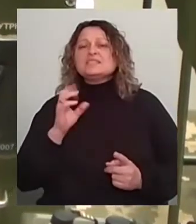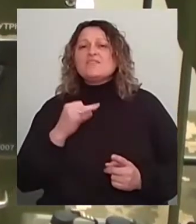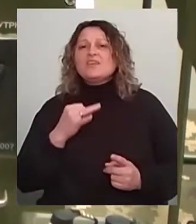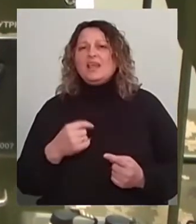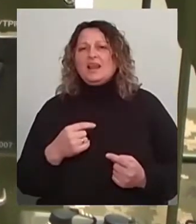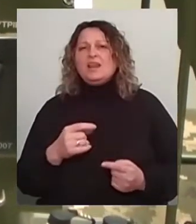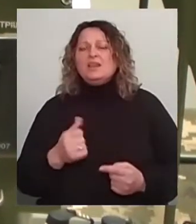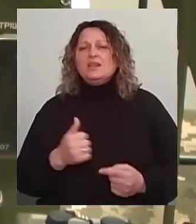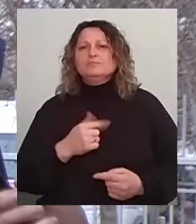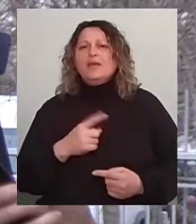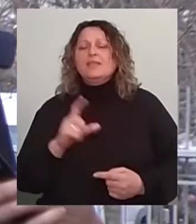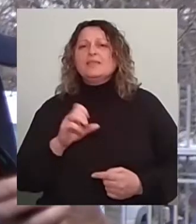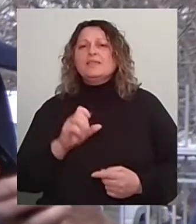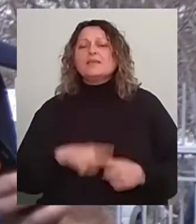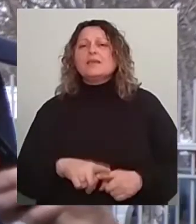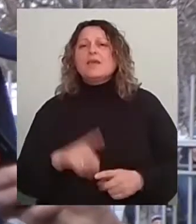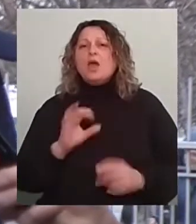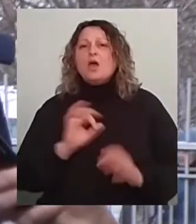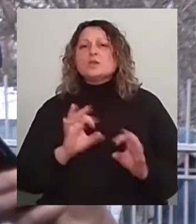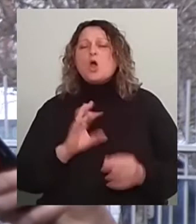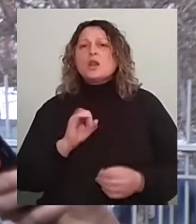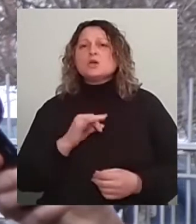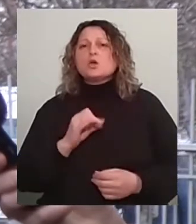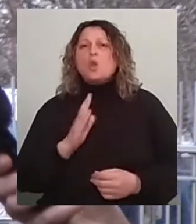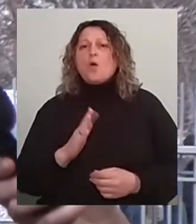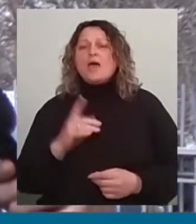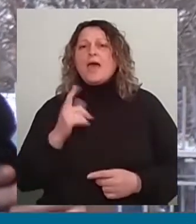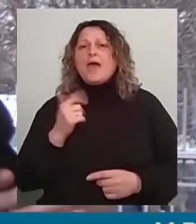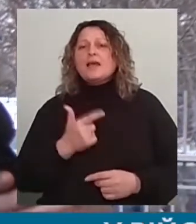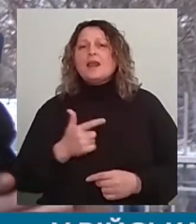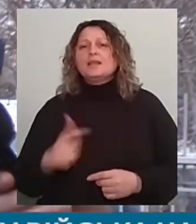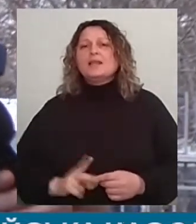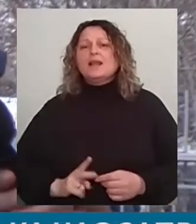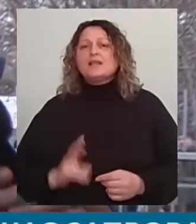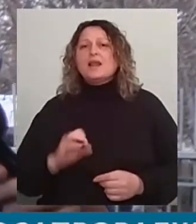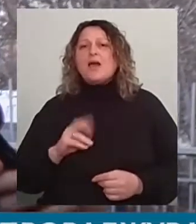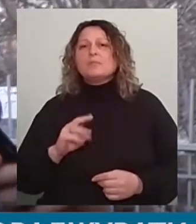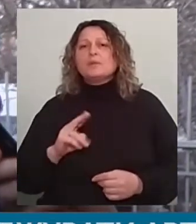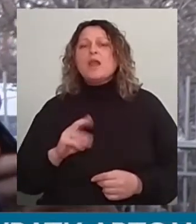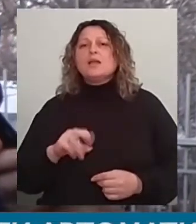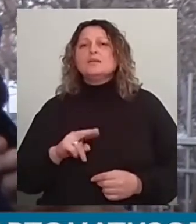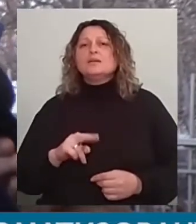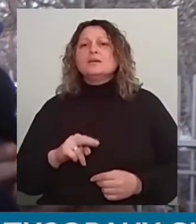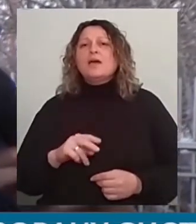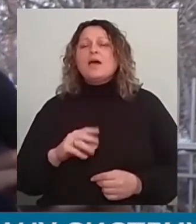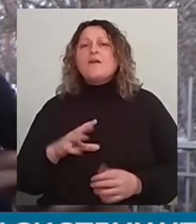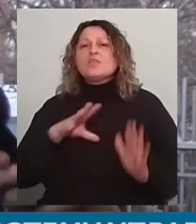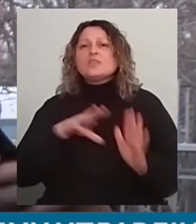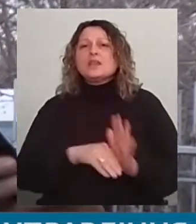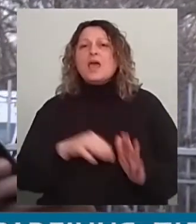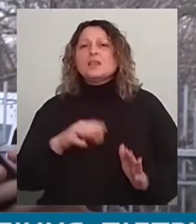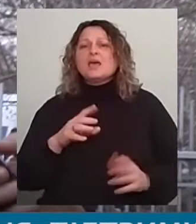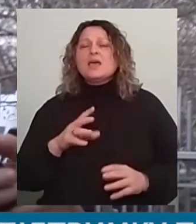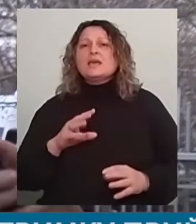Детальніше про це розповів Олексій Козлов, генеральний директор телекарт «Прилад». У військах пора внедряти автоматизовані системи управління,